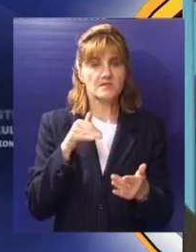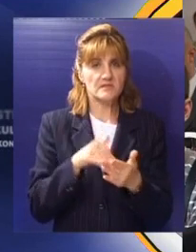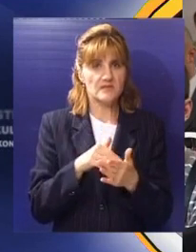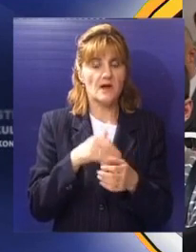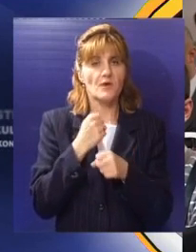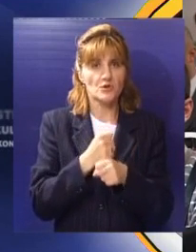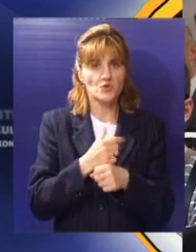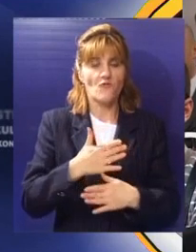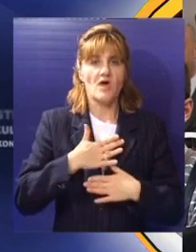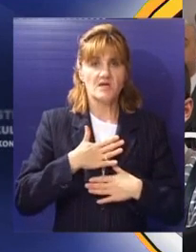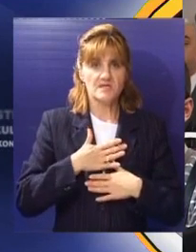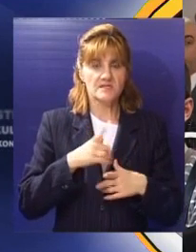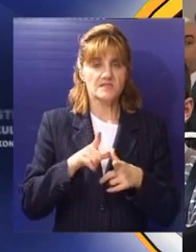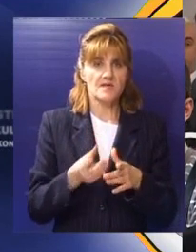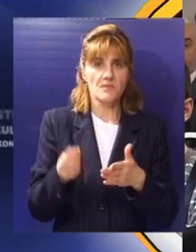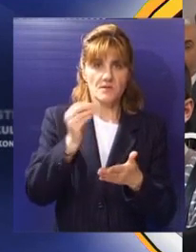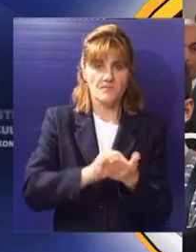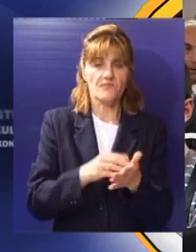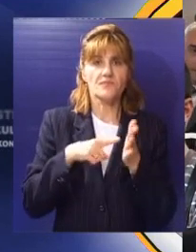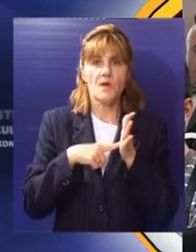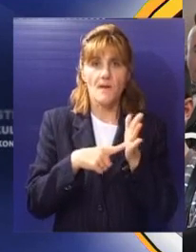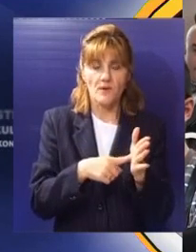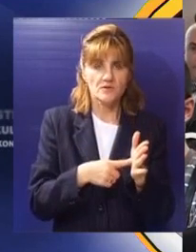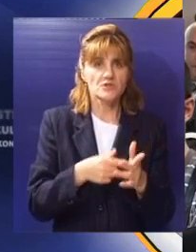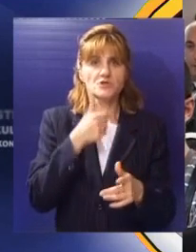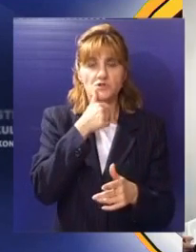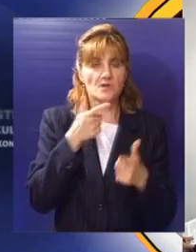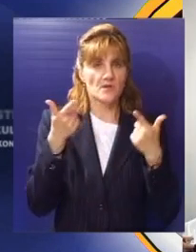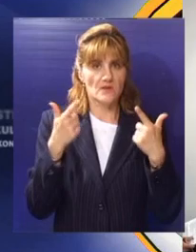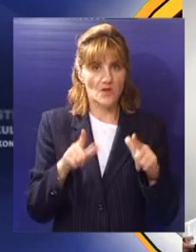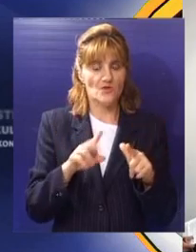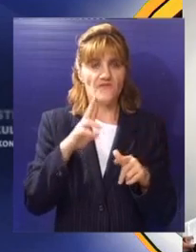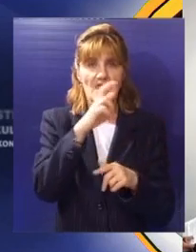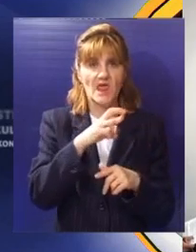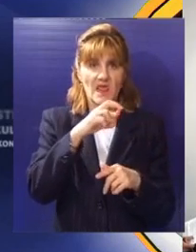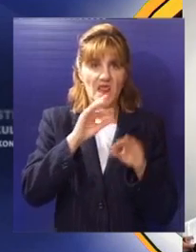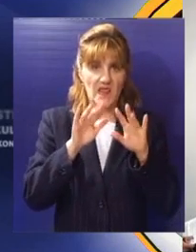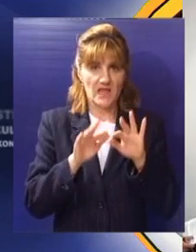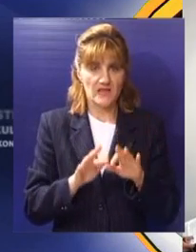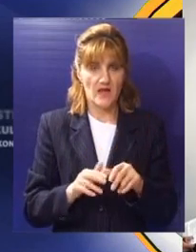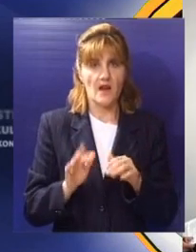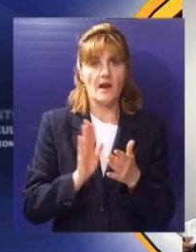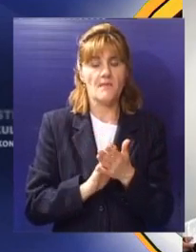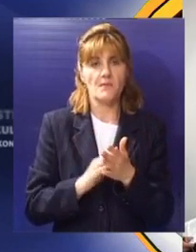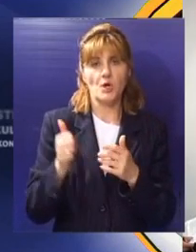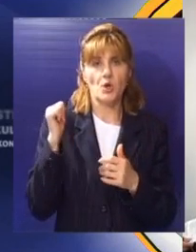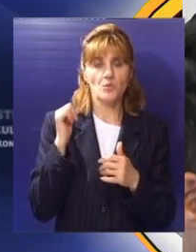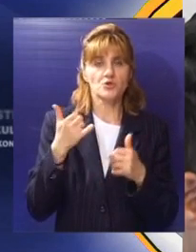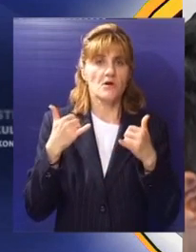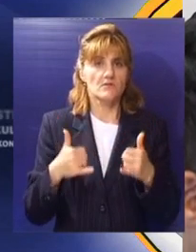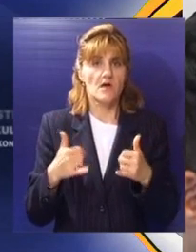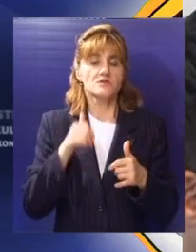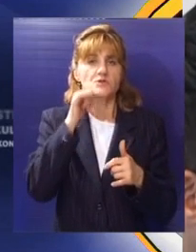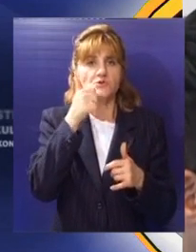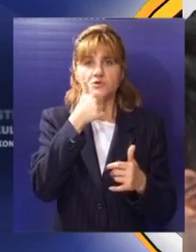dužan da im o sebi u svakom momentu stavi na raspolaganje. Jedna u tema bit će i internet i mediji u Srbiji juče, danas, sutra, gdje